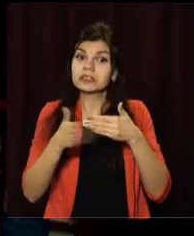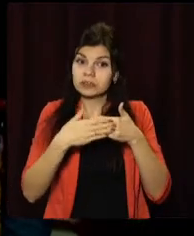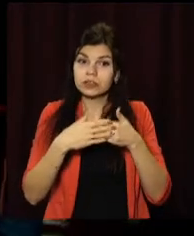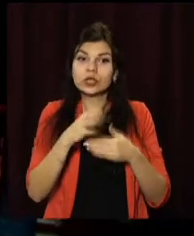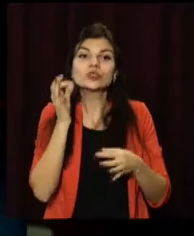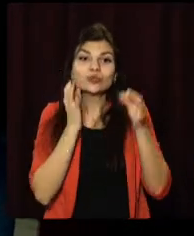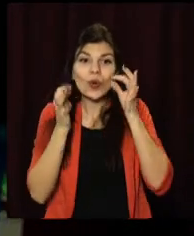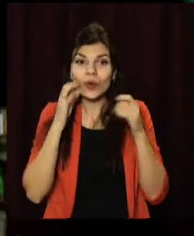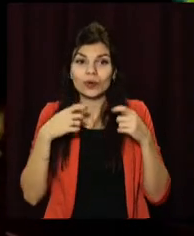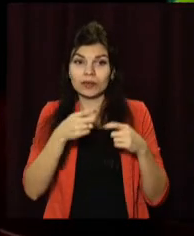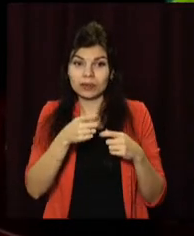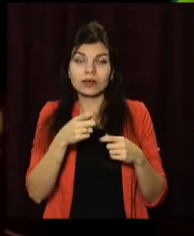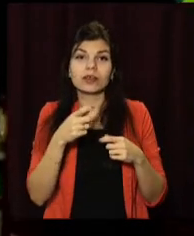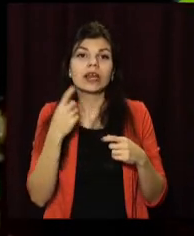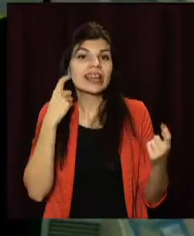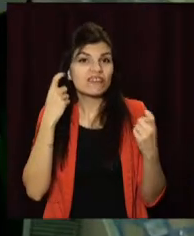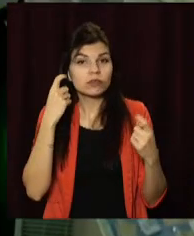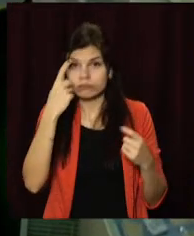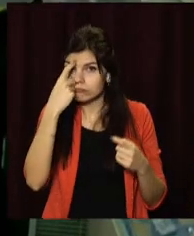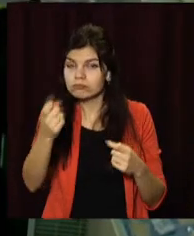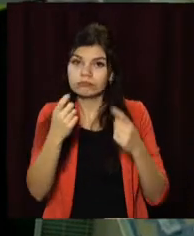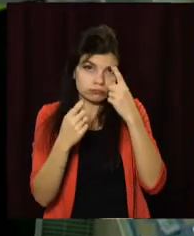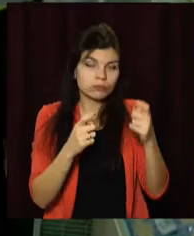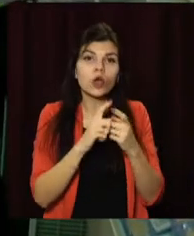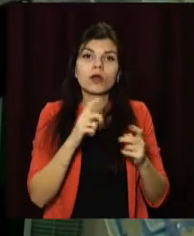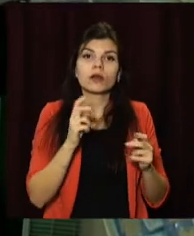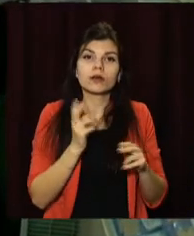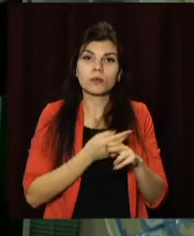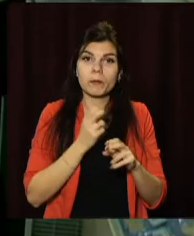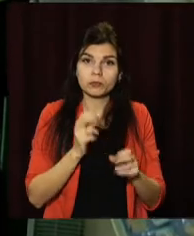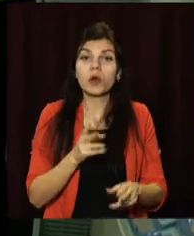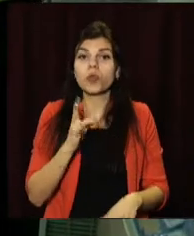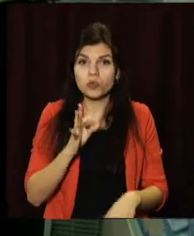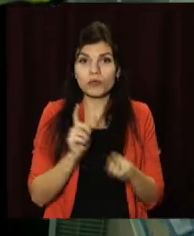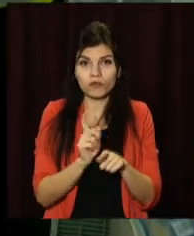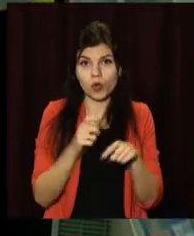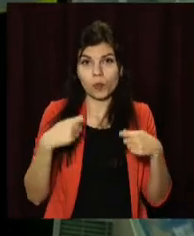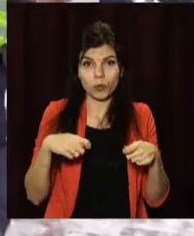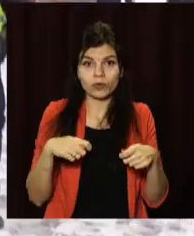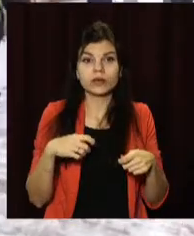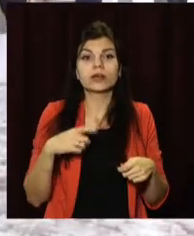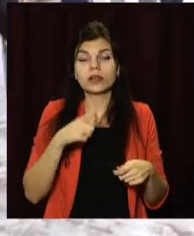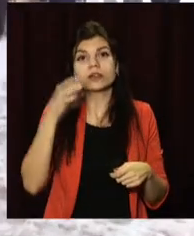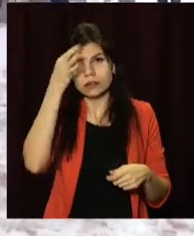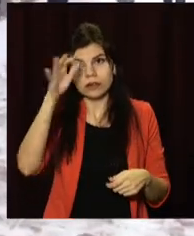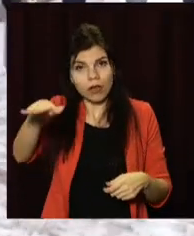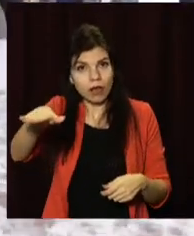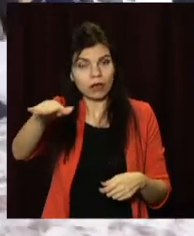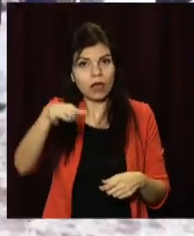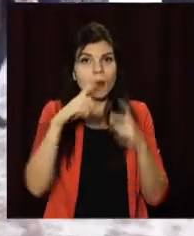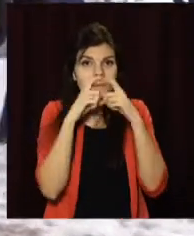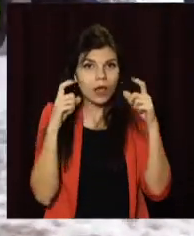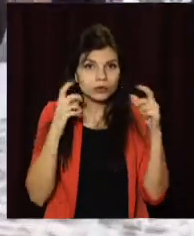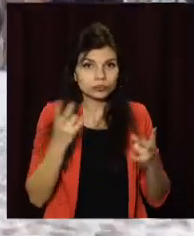інформують про правила безпеки. Та навіть попри це, кажуть продавчині, доводиться нагадувати покупцям про масковий режим. У магазині